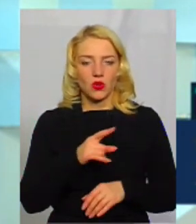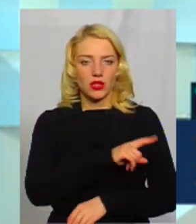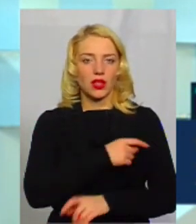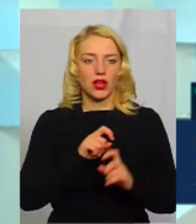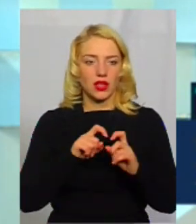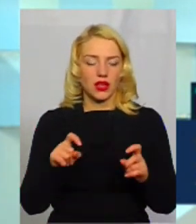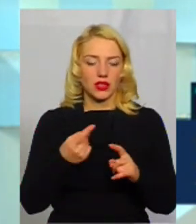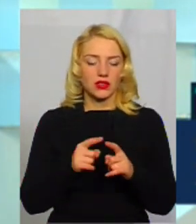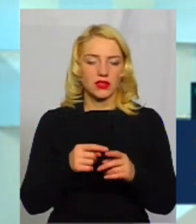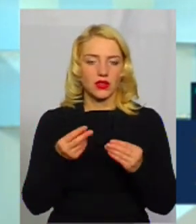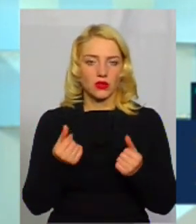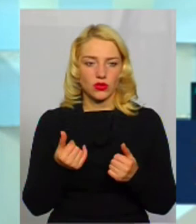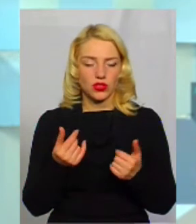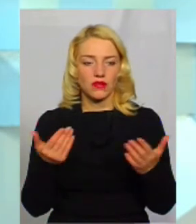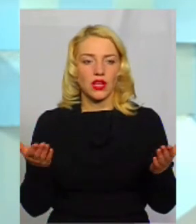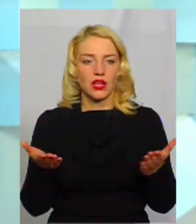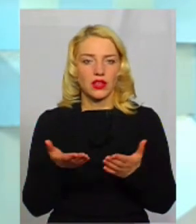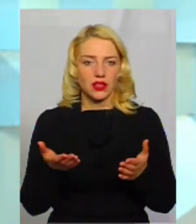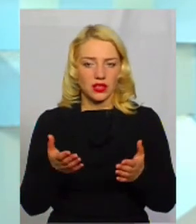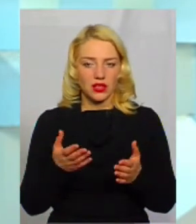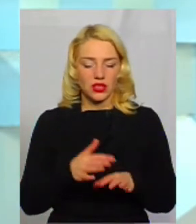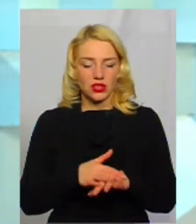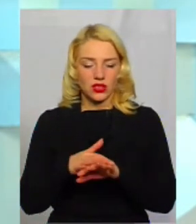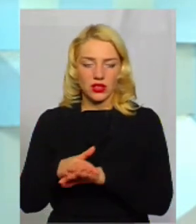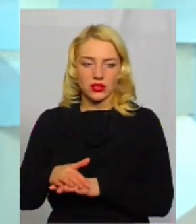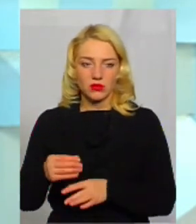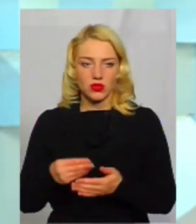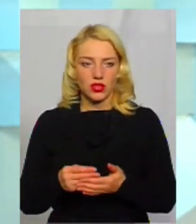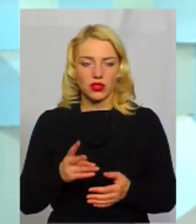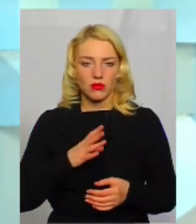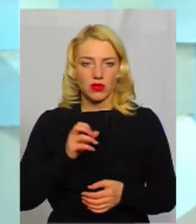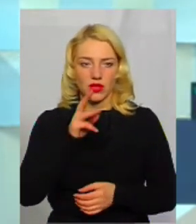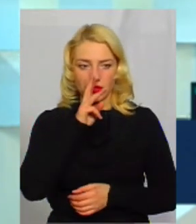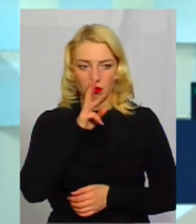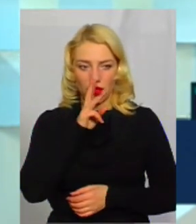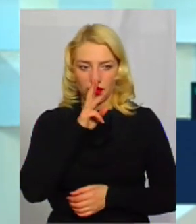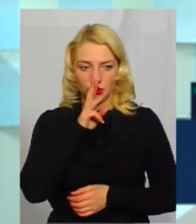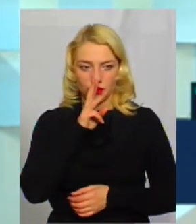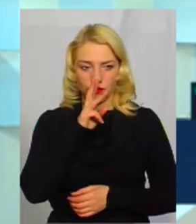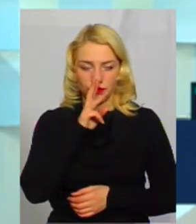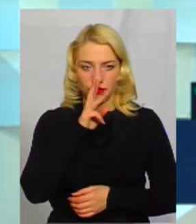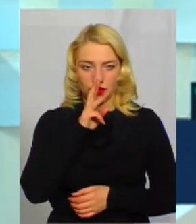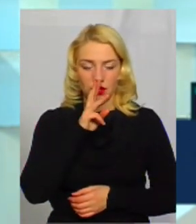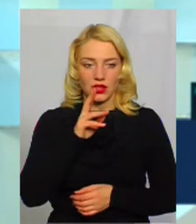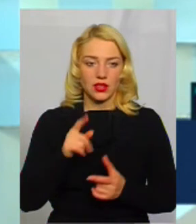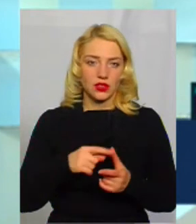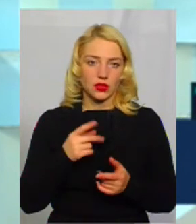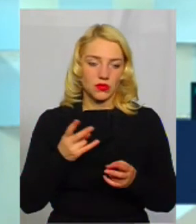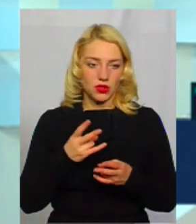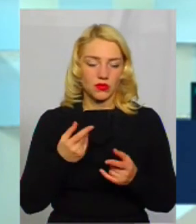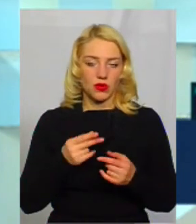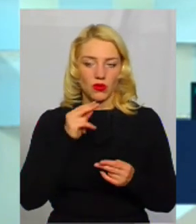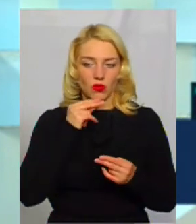з цих коштів, які йшли з бюджету, йшло на заробітну плату. Чим потрібно було